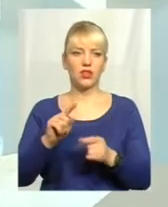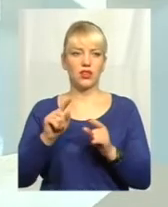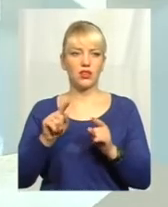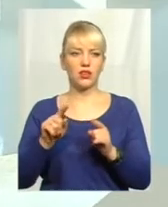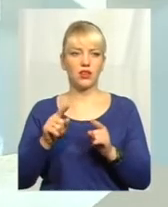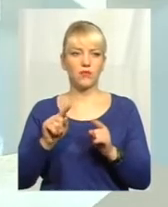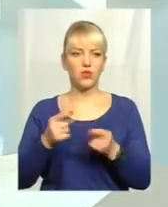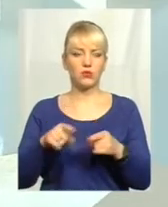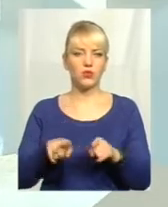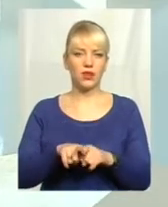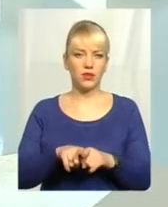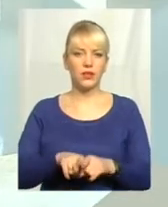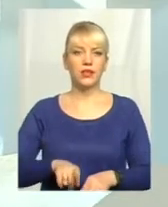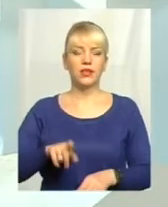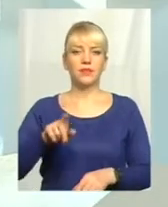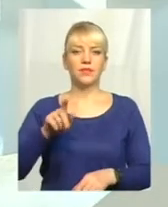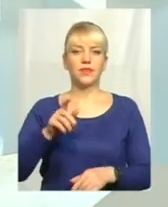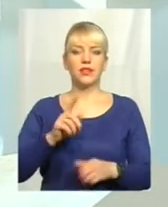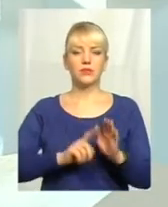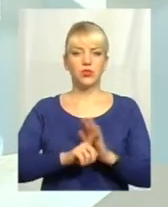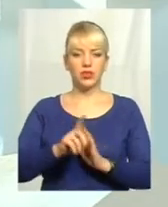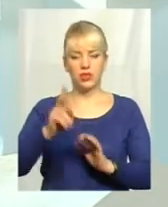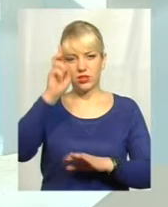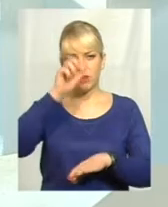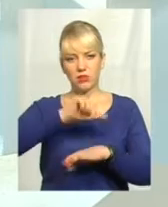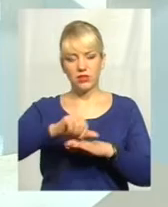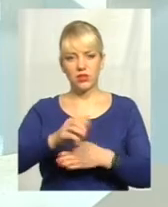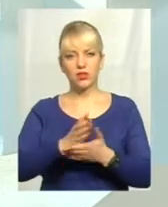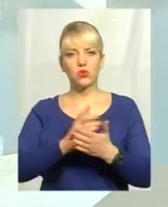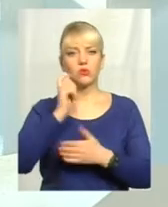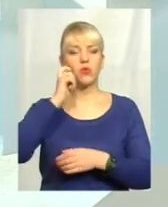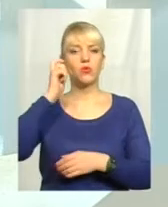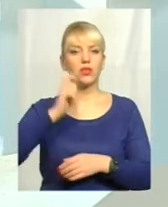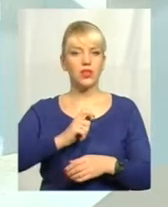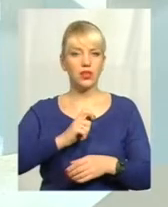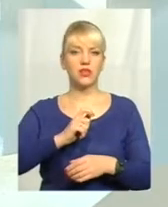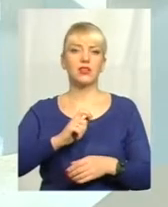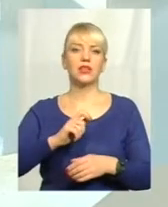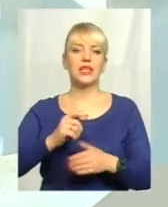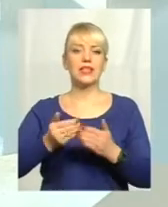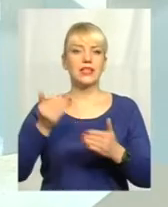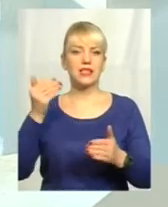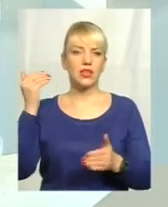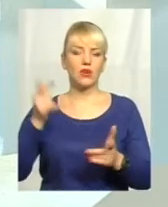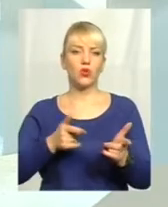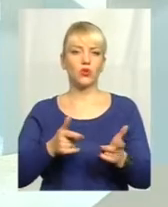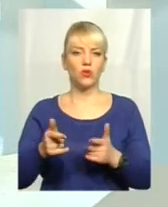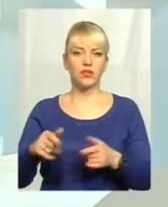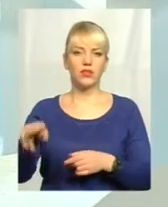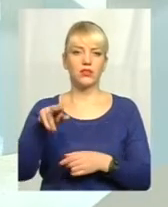почнемо спочатку те, що Державна міграційна служба України фактично заздалегідь готовилася до